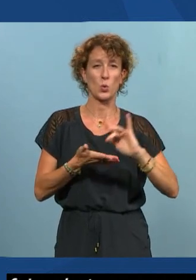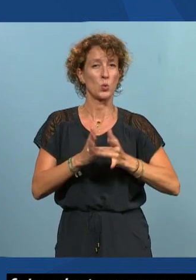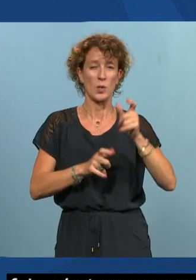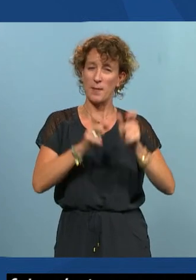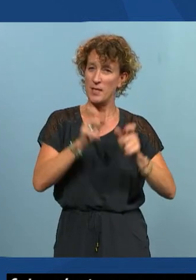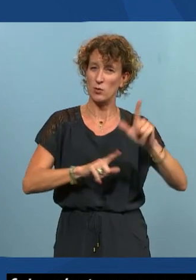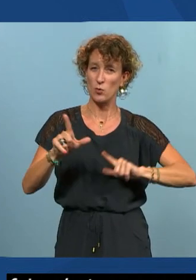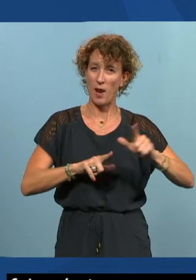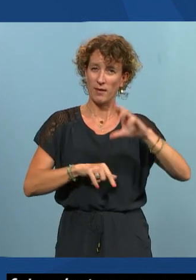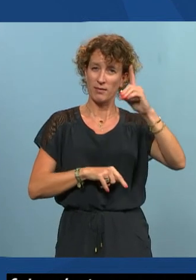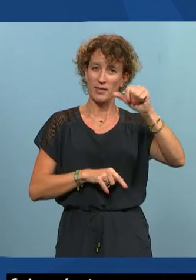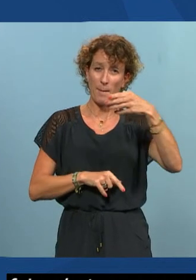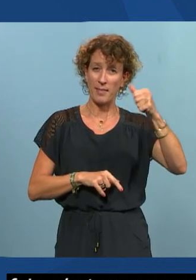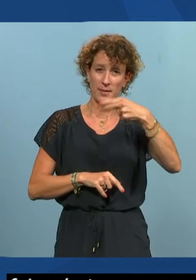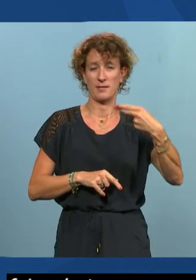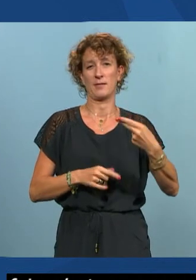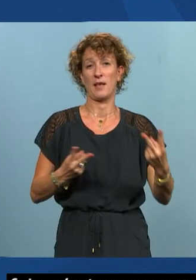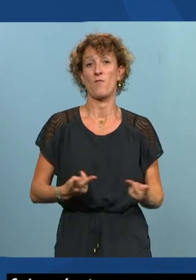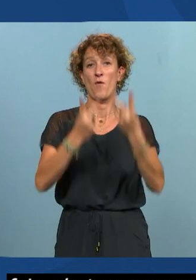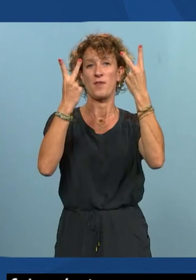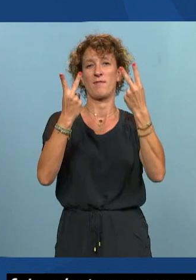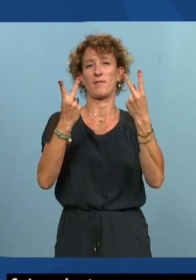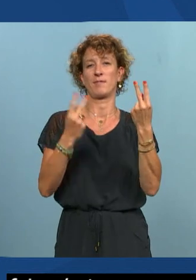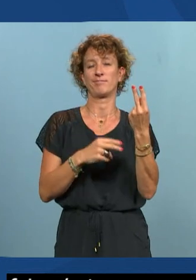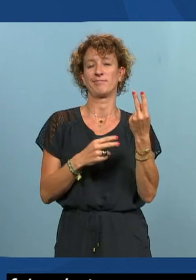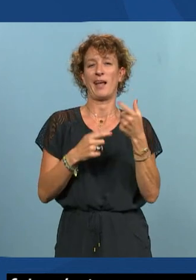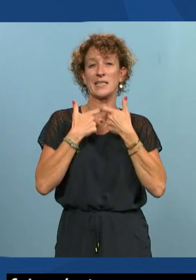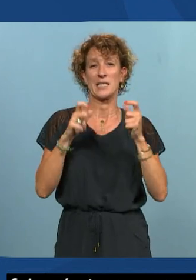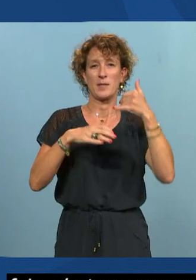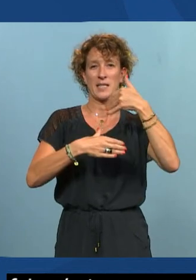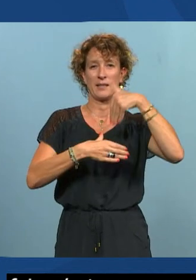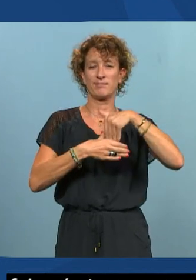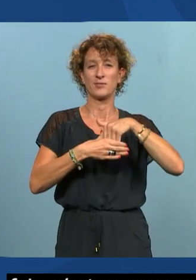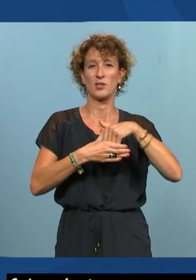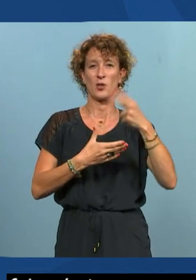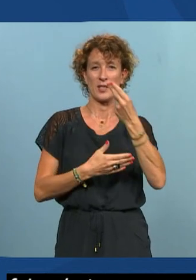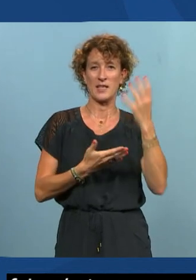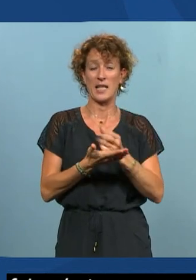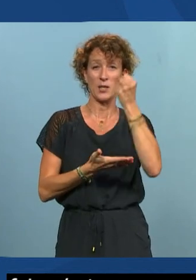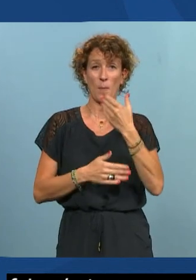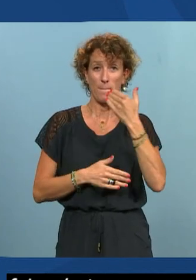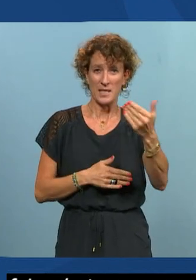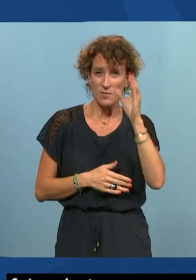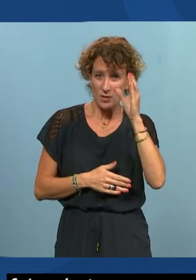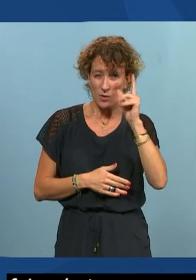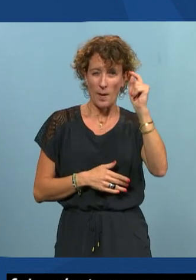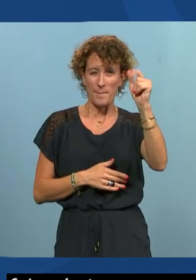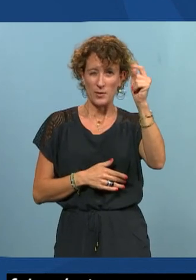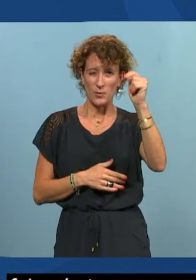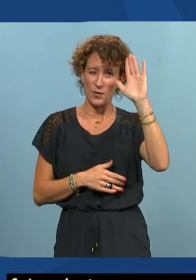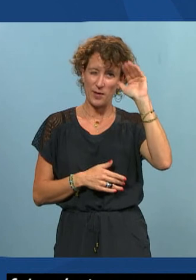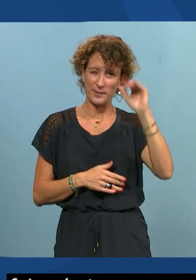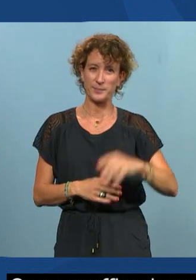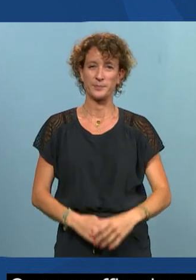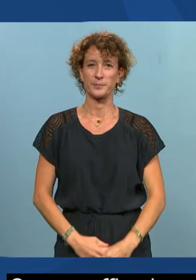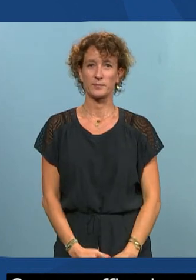'accessibilité numérique à l'Université de La Réunion merci à tous et merci de votre attention et à bientôt au revoir